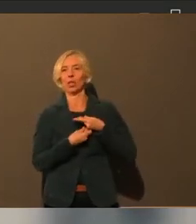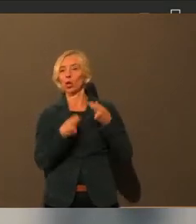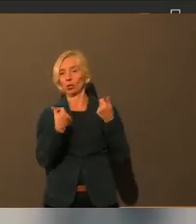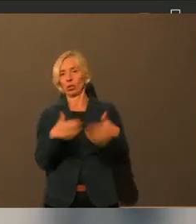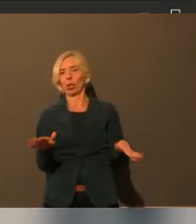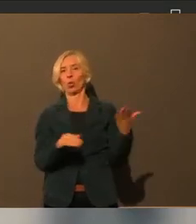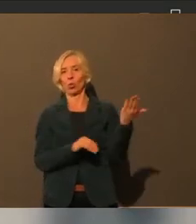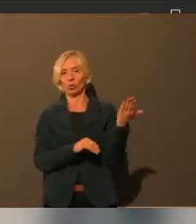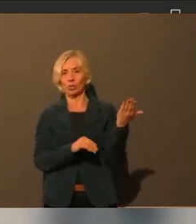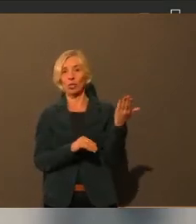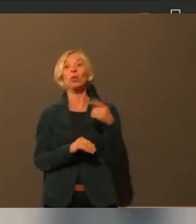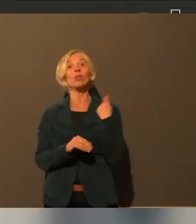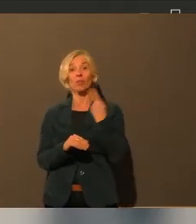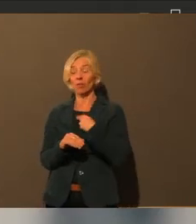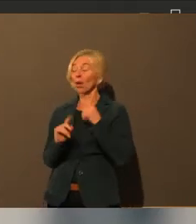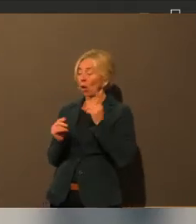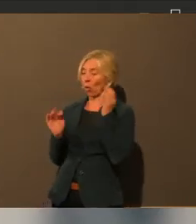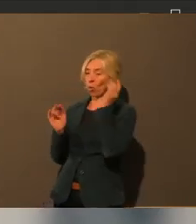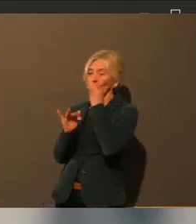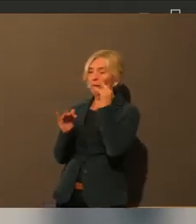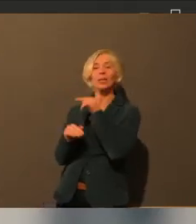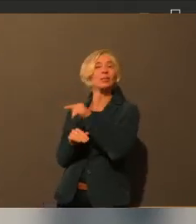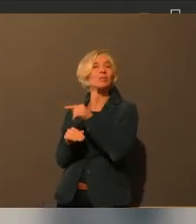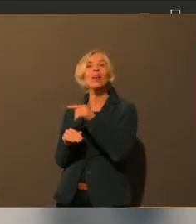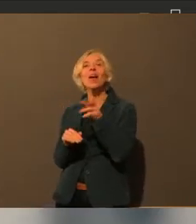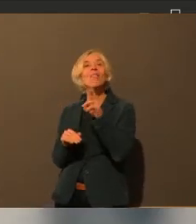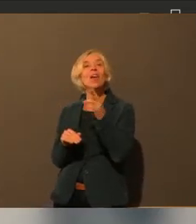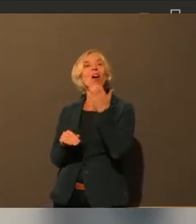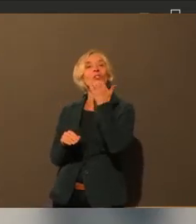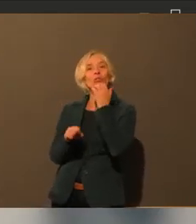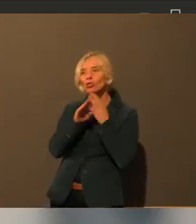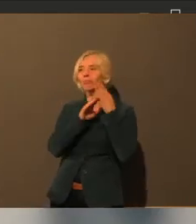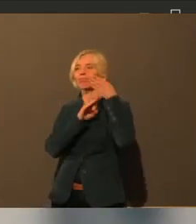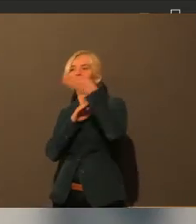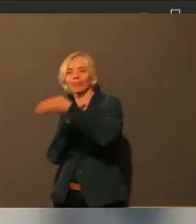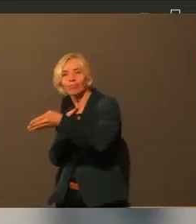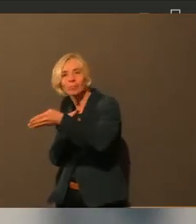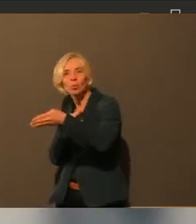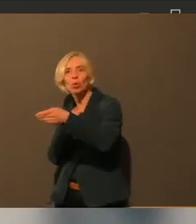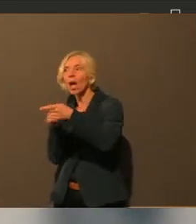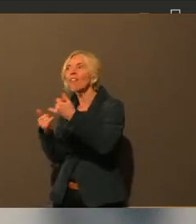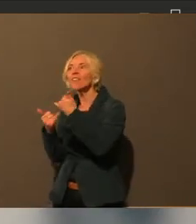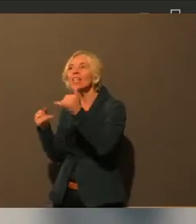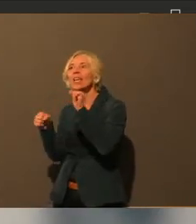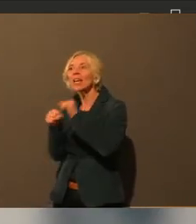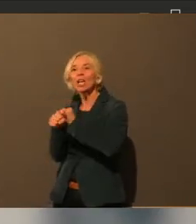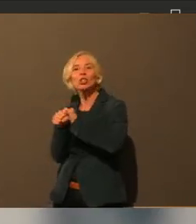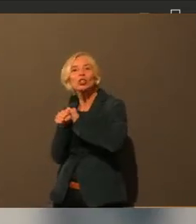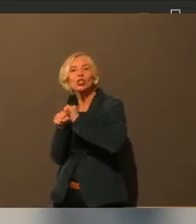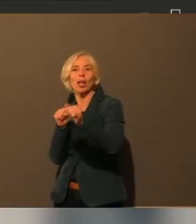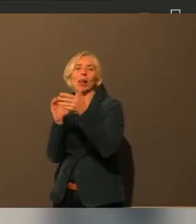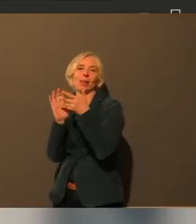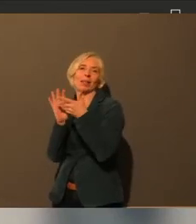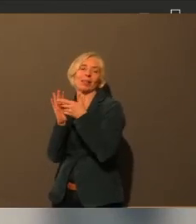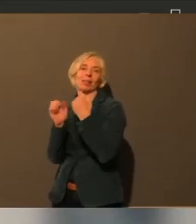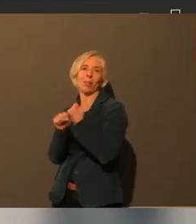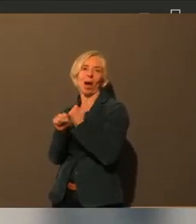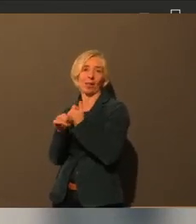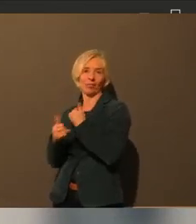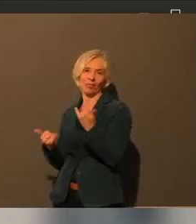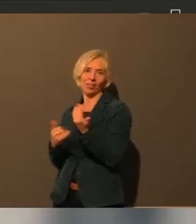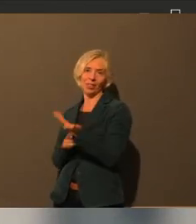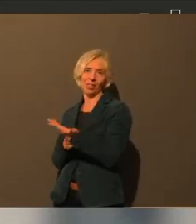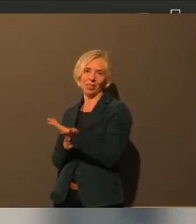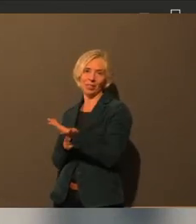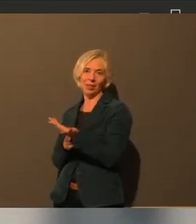auch für die Besucherinnen und Besucher die Schnelltests auch in den Einrichtungen sichergestellt werden können. Allerdings, und das möchte ich an der Stelle